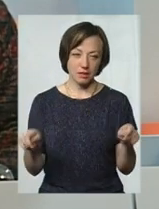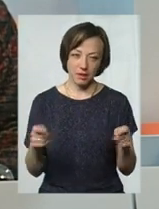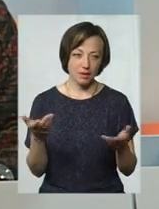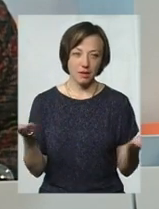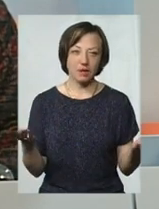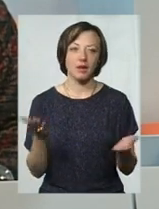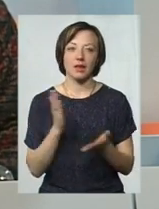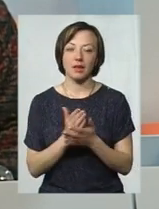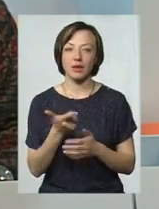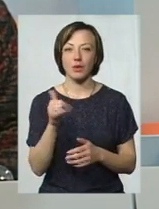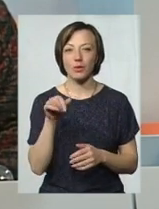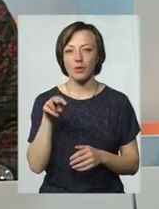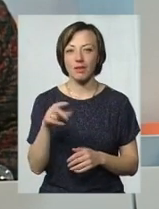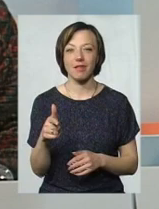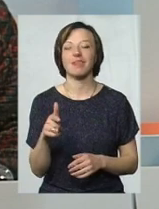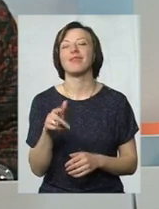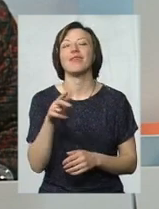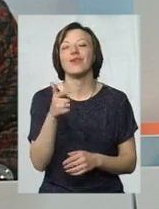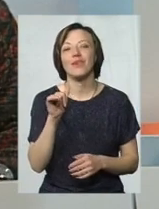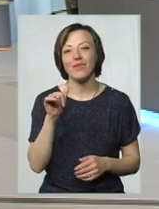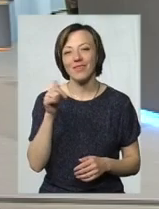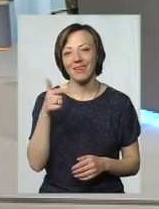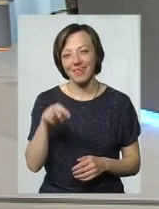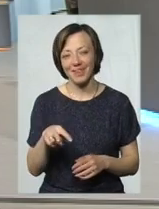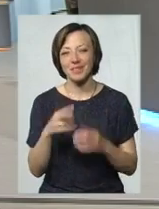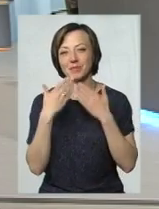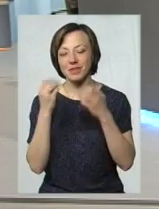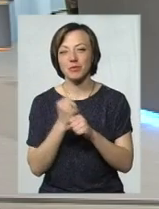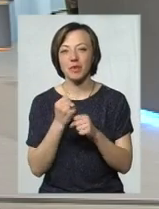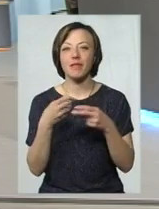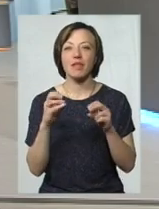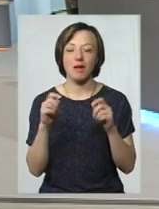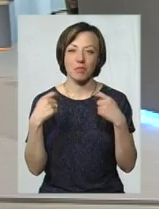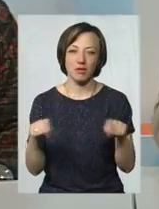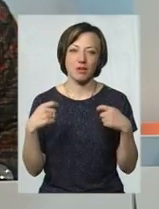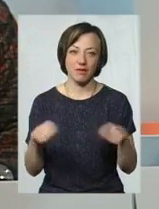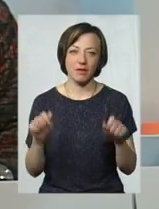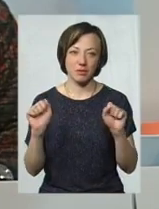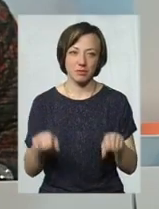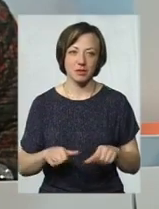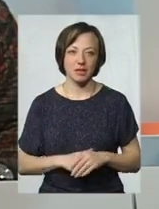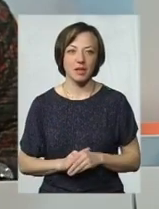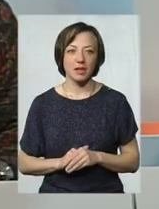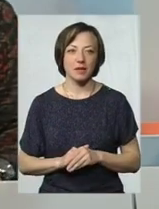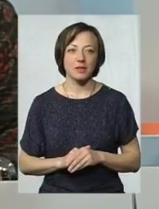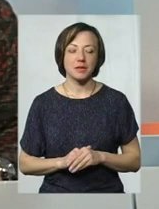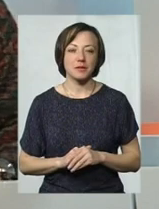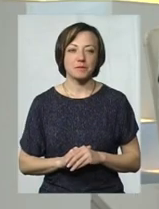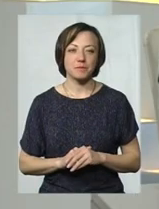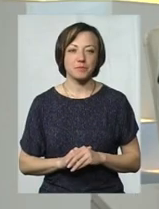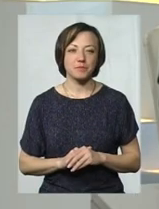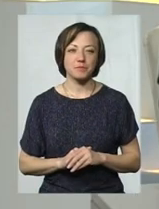мінімум, наші є Гугли, ми можемо спати в Гугла. Що ж зробити? Де ще можна продавати мій товар? Я бачу, що насправді